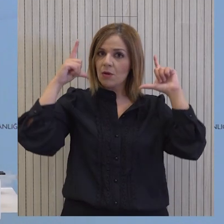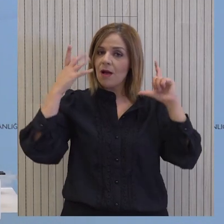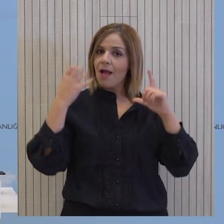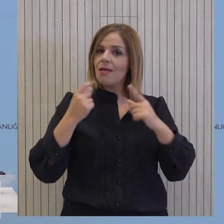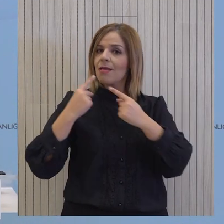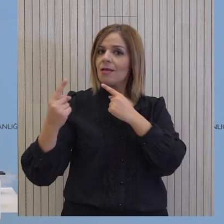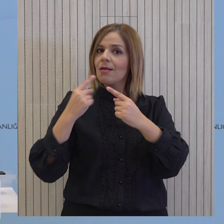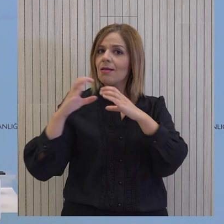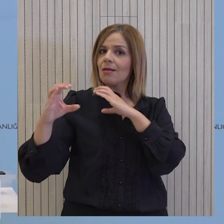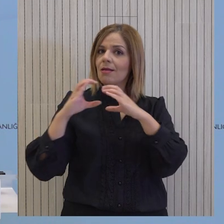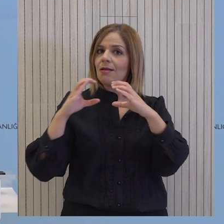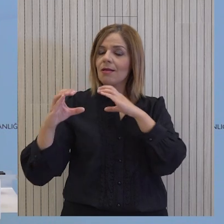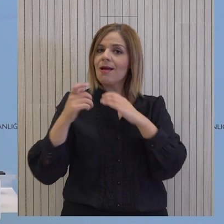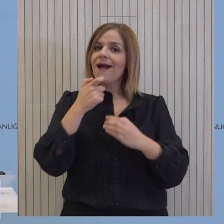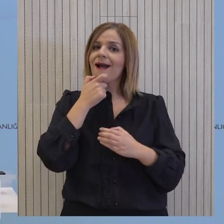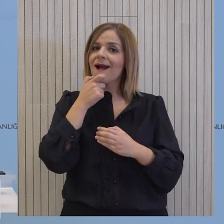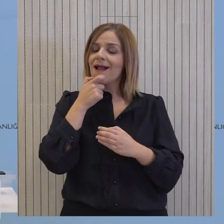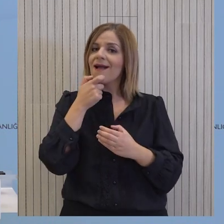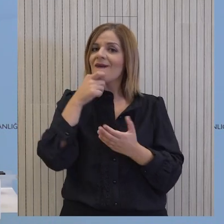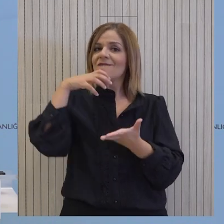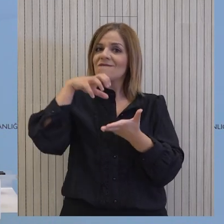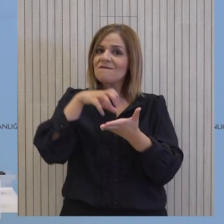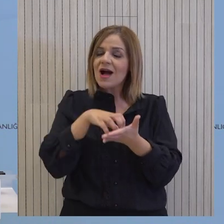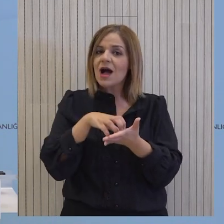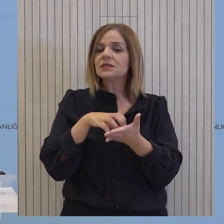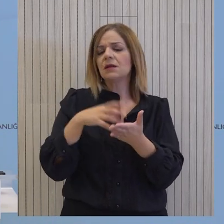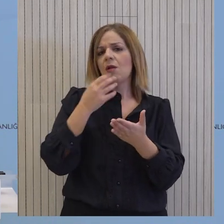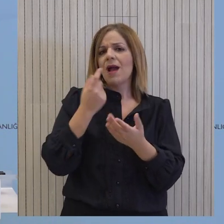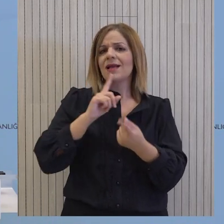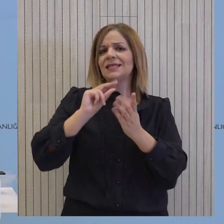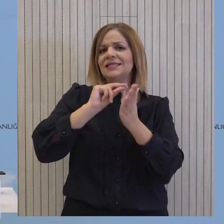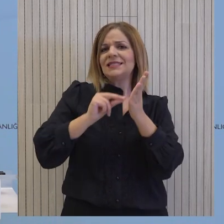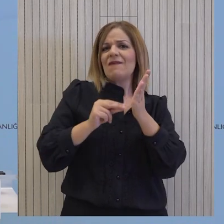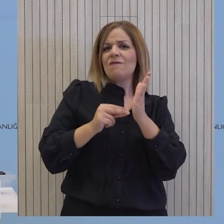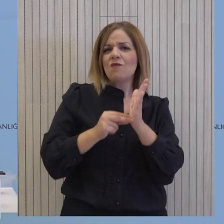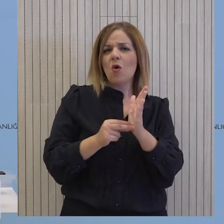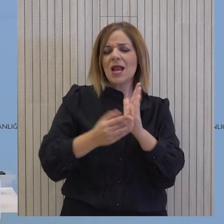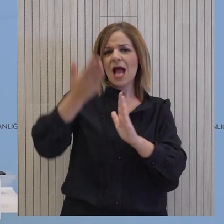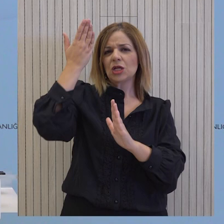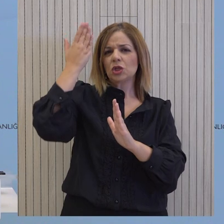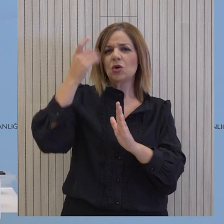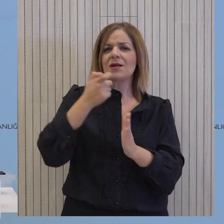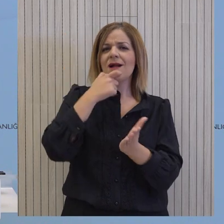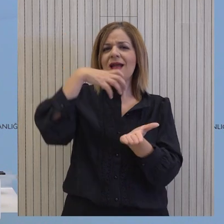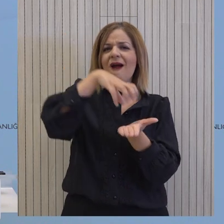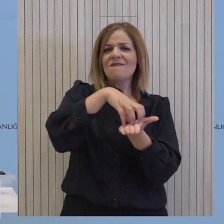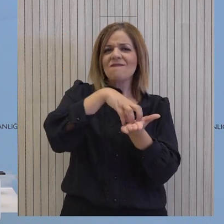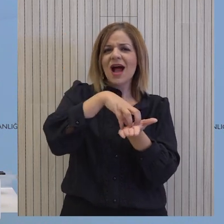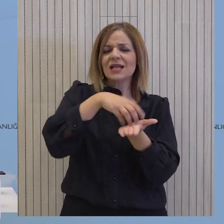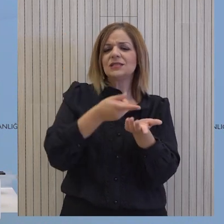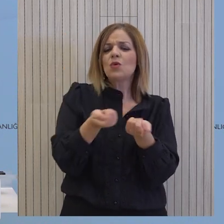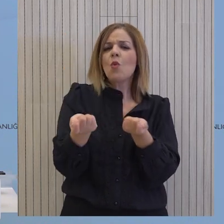σε διαρκή επικοινωνία με το Ηνωμένο Βασίλειο εντός του πλαισίου που καθορίζεται από την συνθήκη και εγκαθίτρηση σε σχέση με την χρήση των